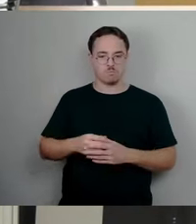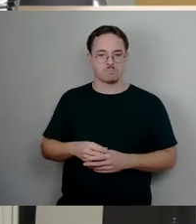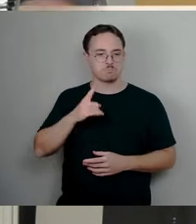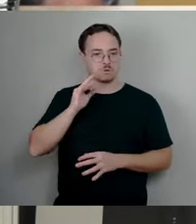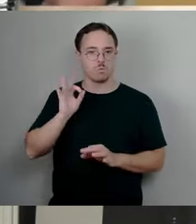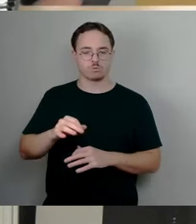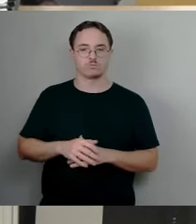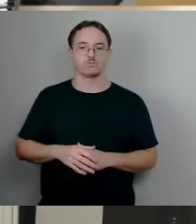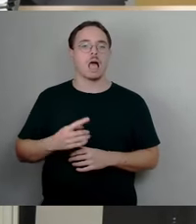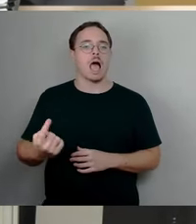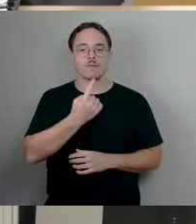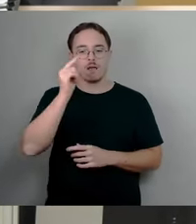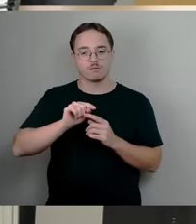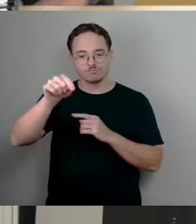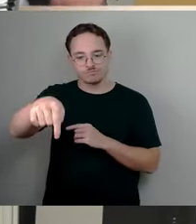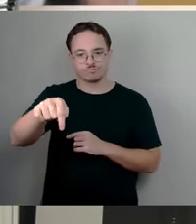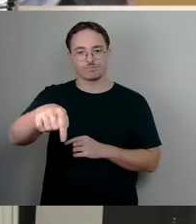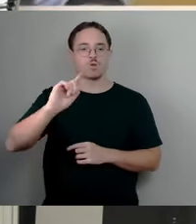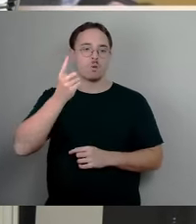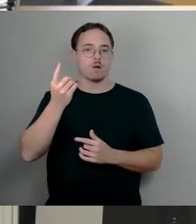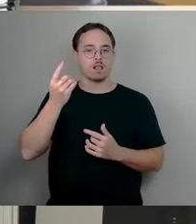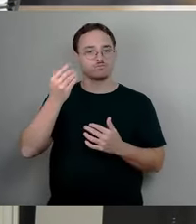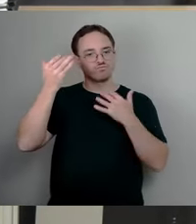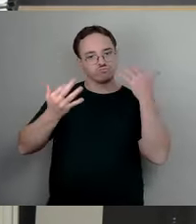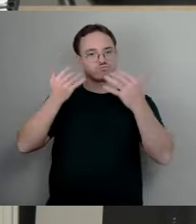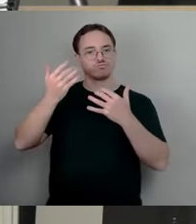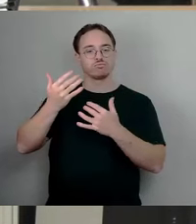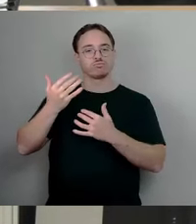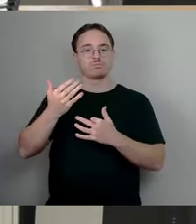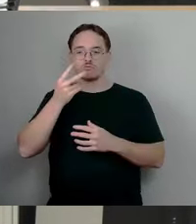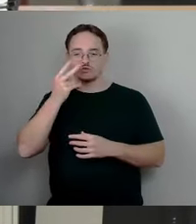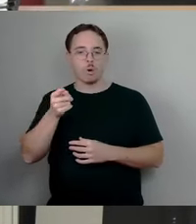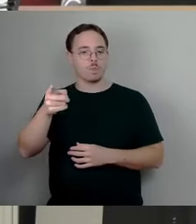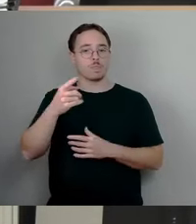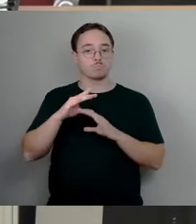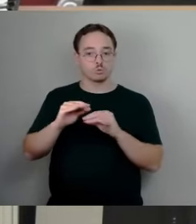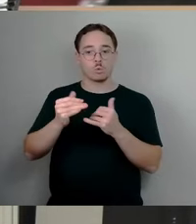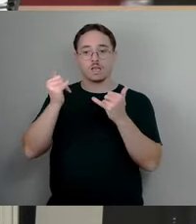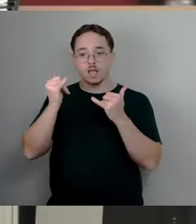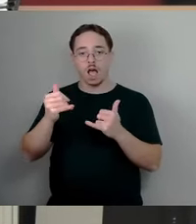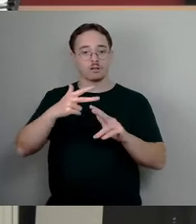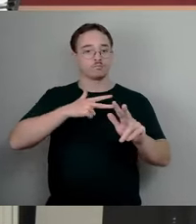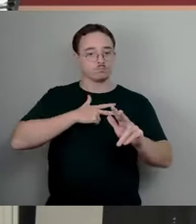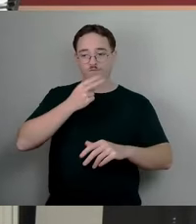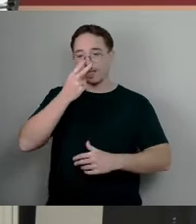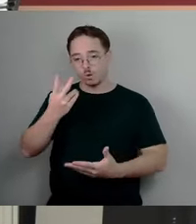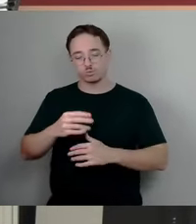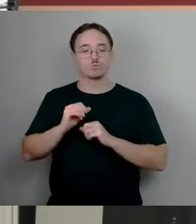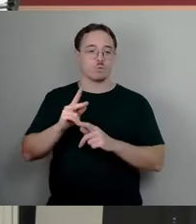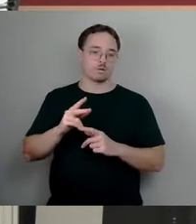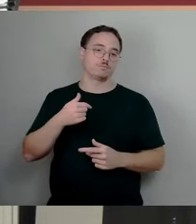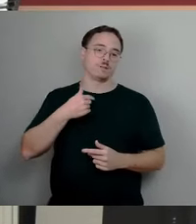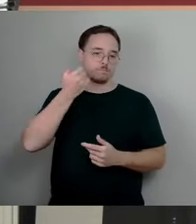die Nutzung ist und dann entsprechend nochmal schauen. Deswegen, wir werden allen vier Punkten zustimmen und ich bitte darum, dass das auch alle anderen hier im Rat so tun,